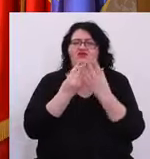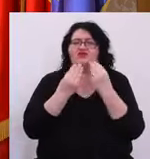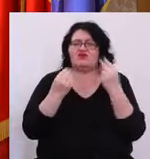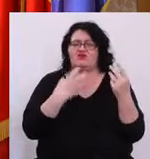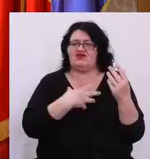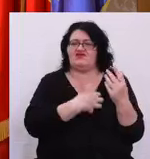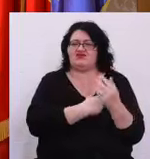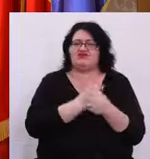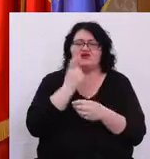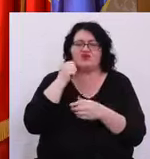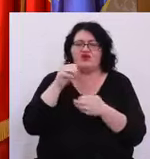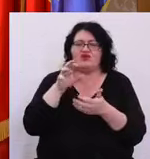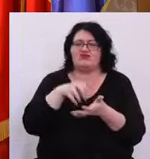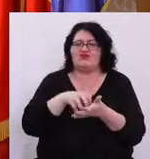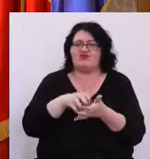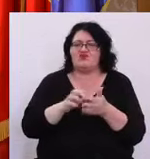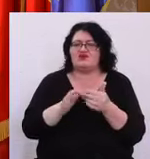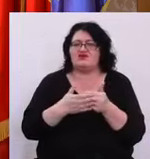multe frustrări